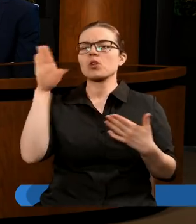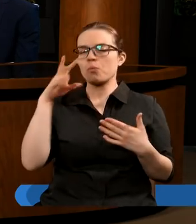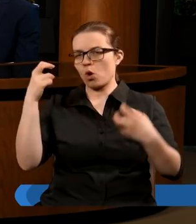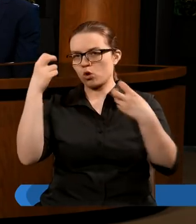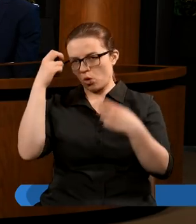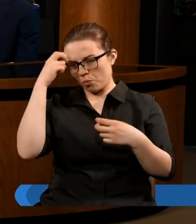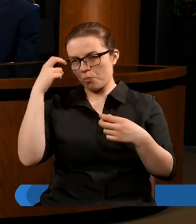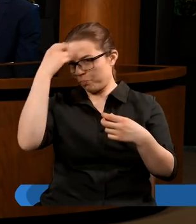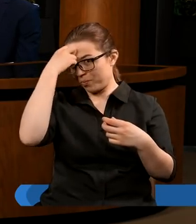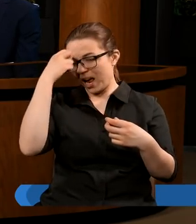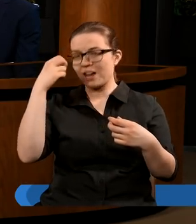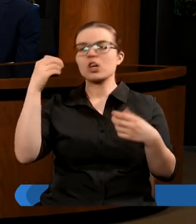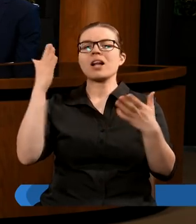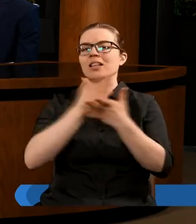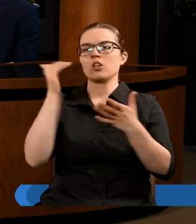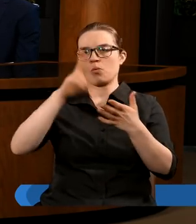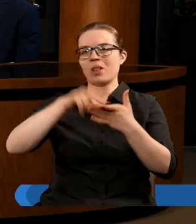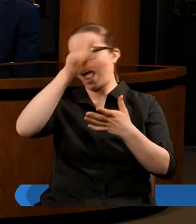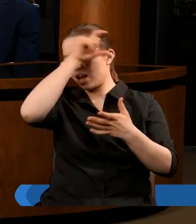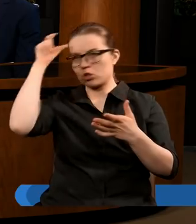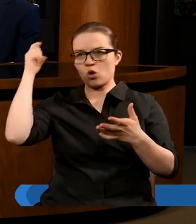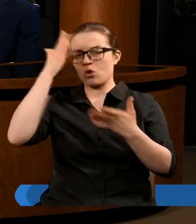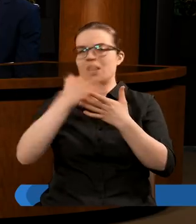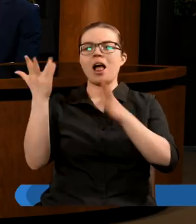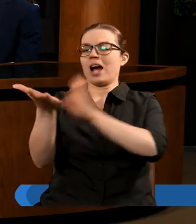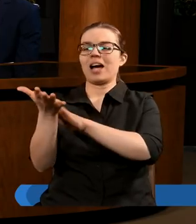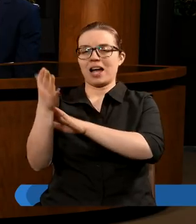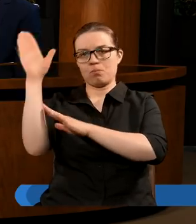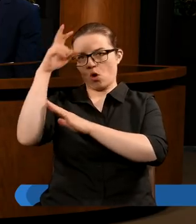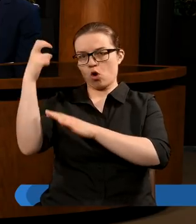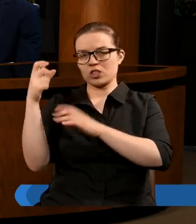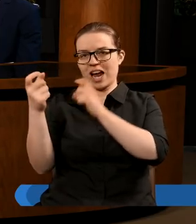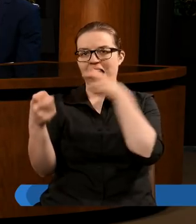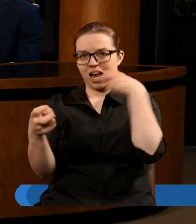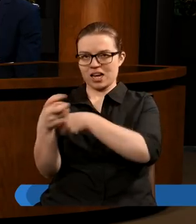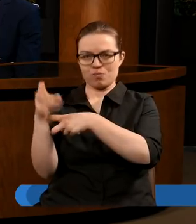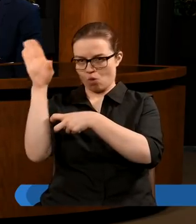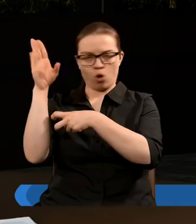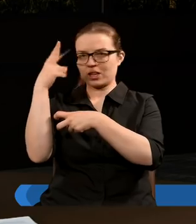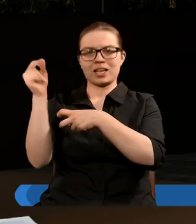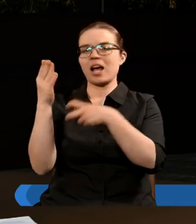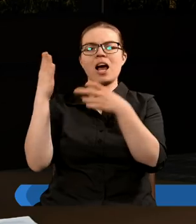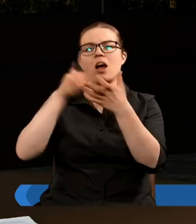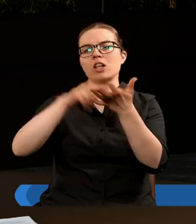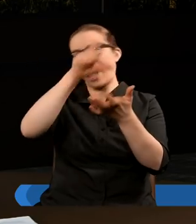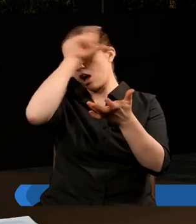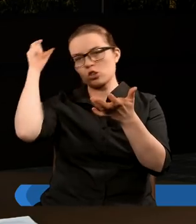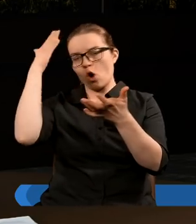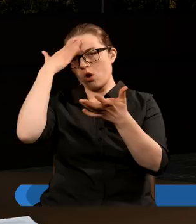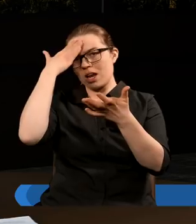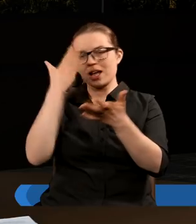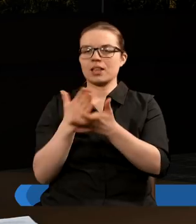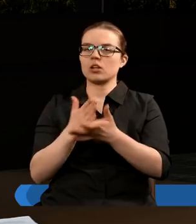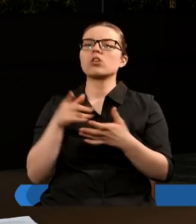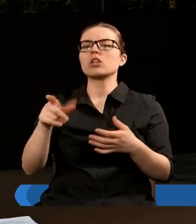pieczęć można otrzymać tylko na czoło, nie można jej otrzymać na rękę. Czoło symbolizuje, że jest to kwestią naszego zrozumienia, naszego